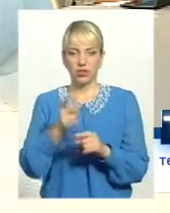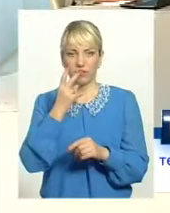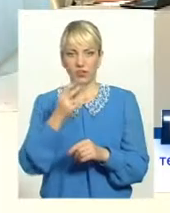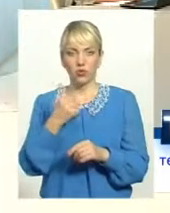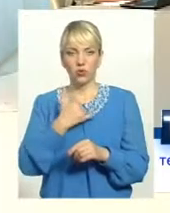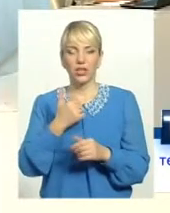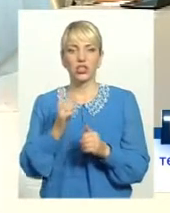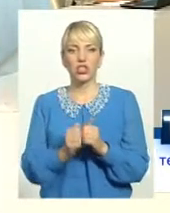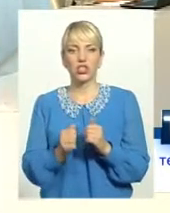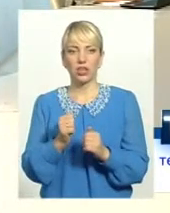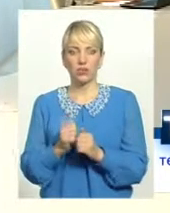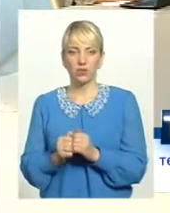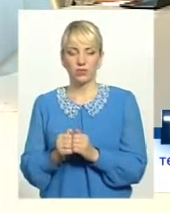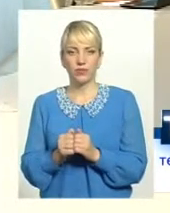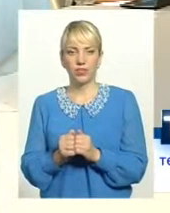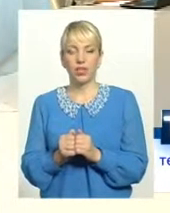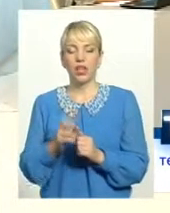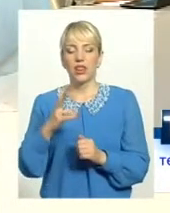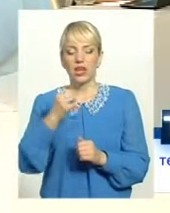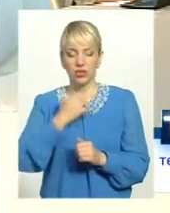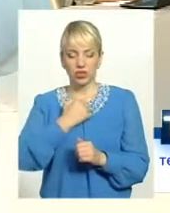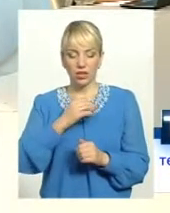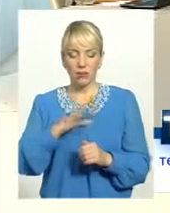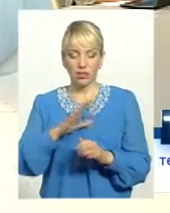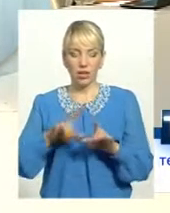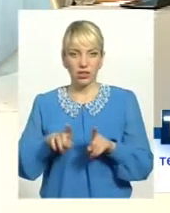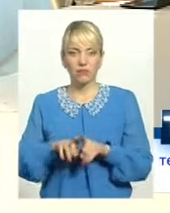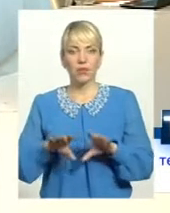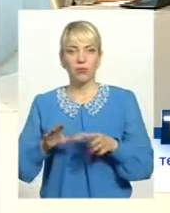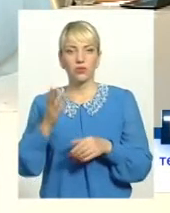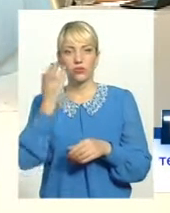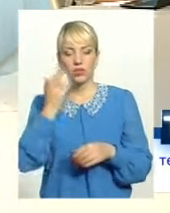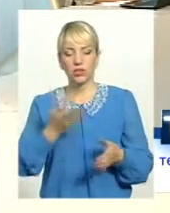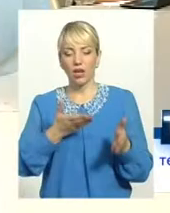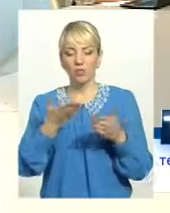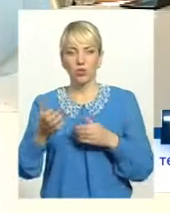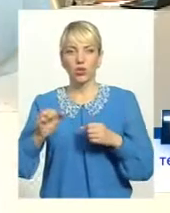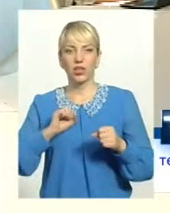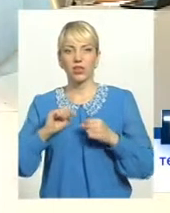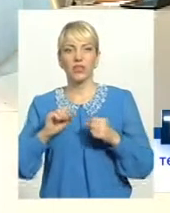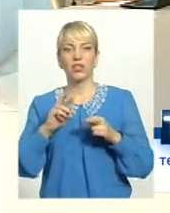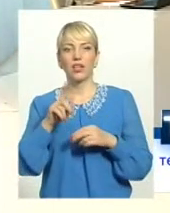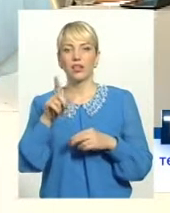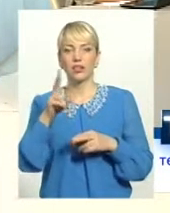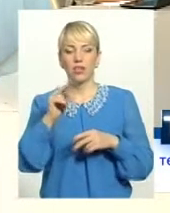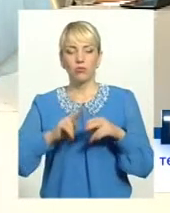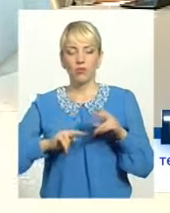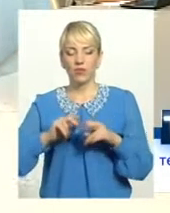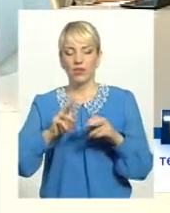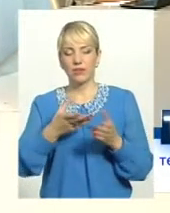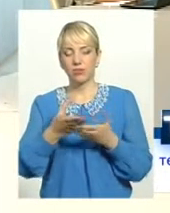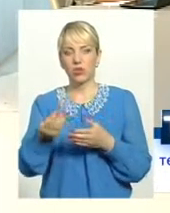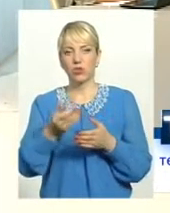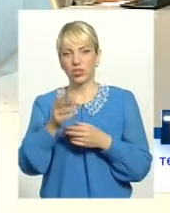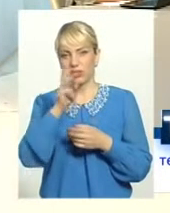нас дуже часто, на жаль, були такі випадки, що коли запрошуєш керівника, кажуть, як же ти на будівництві виплачуєш заробітну плату